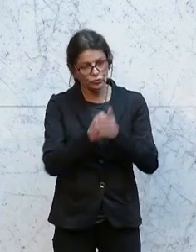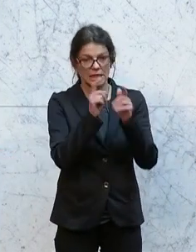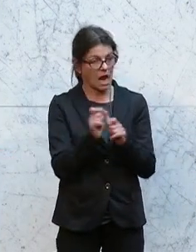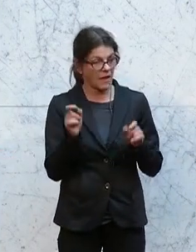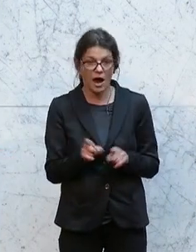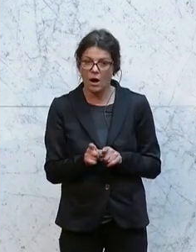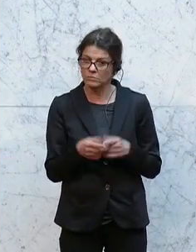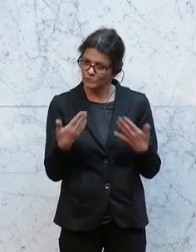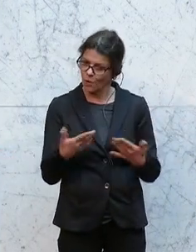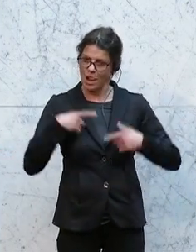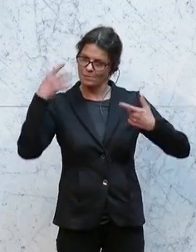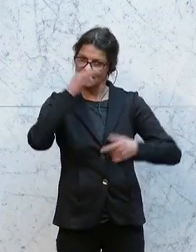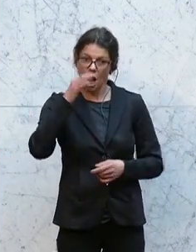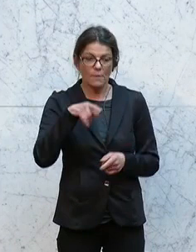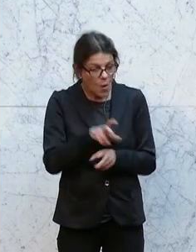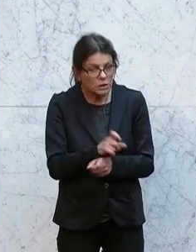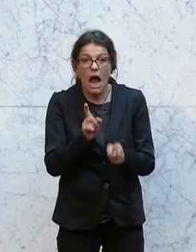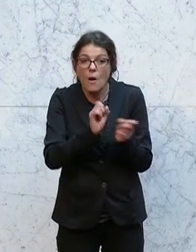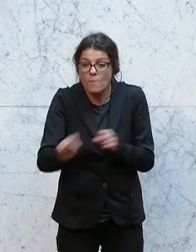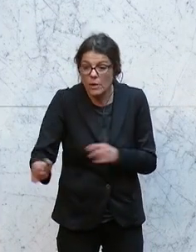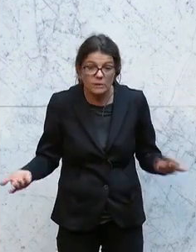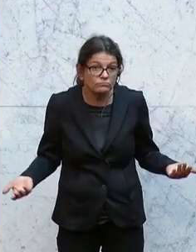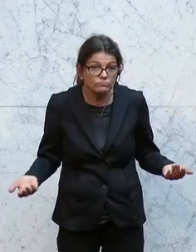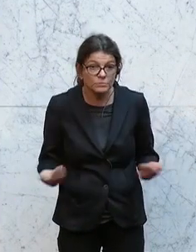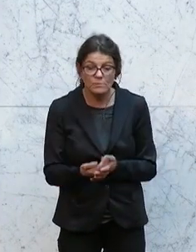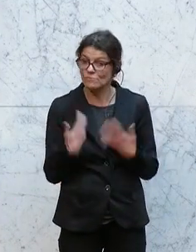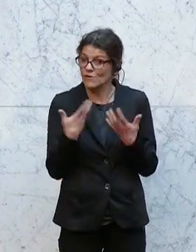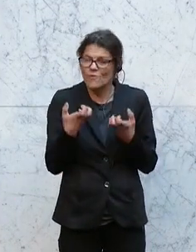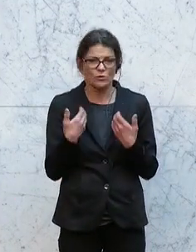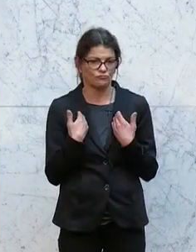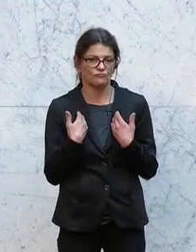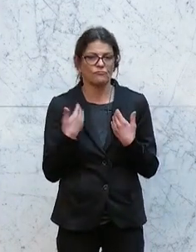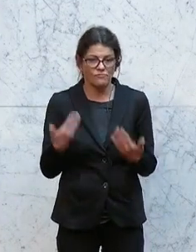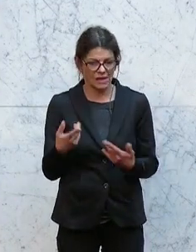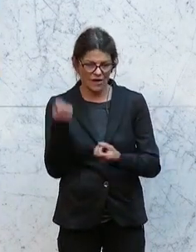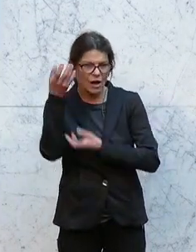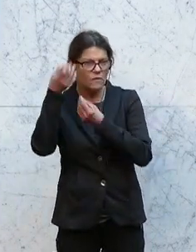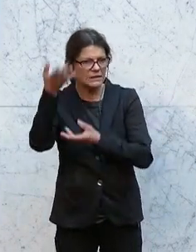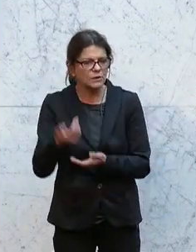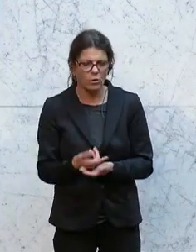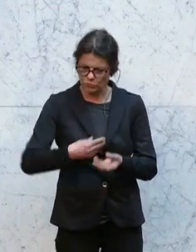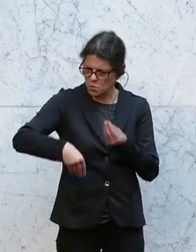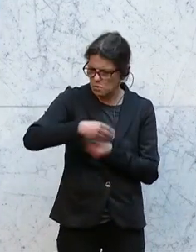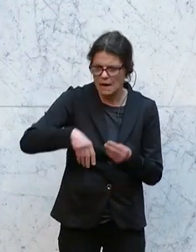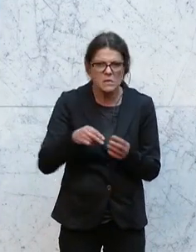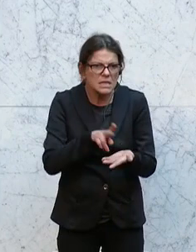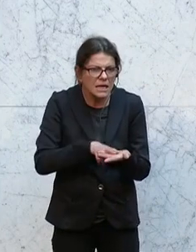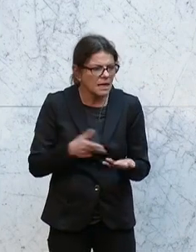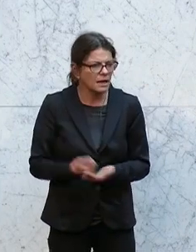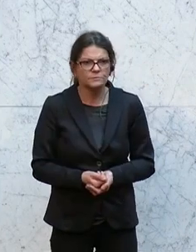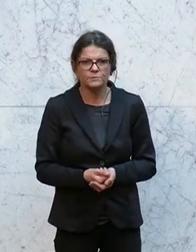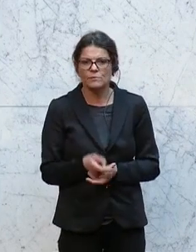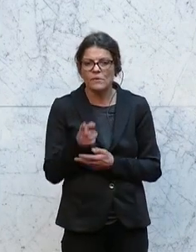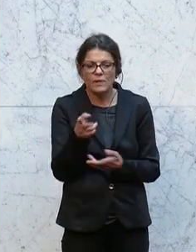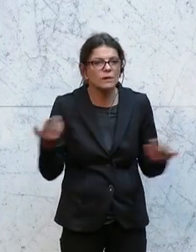dass diese Lebensträume auch in Österreich wahr werden können. Und wir wünschen uns, dass diese Innovation, nämlich der Umgang mit digitalen